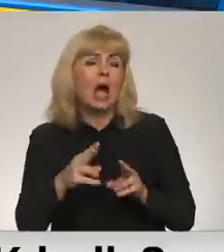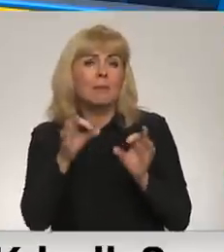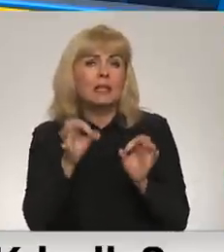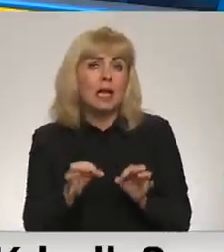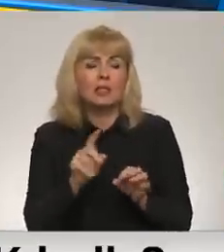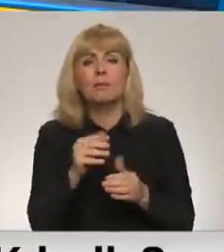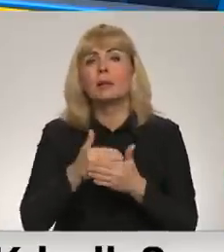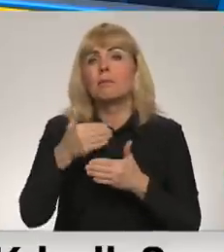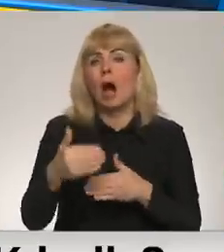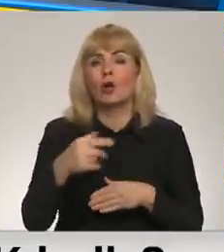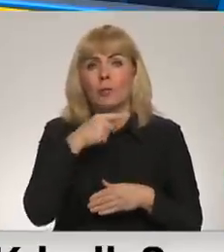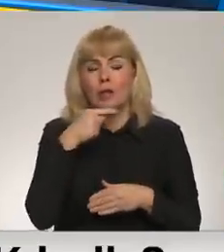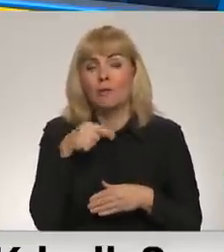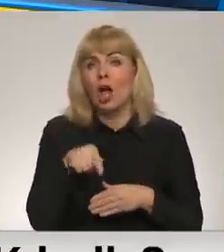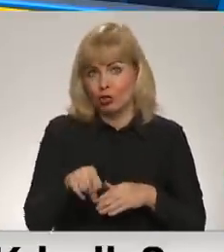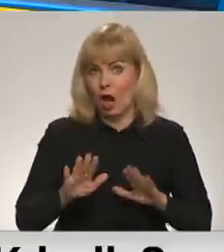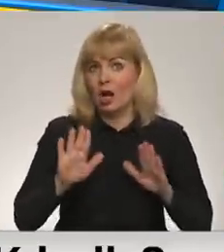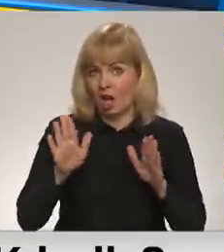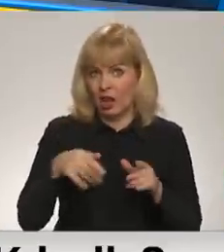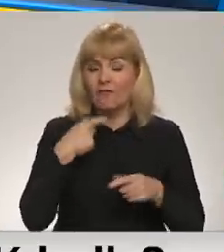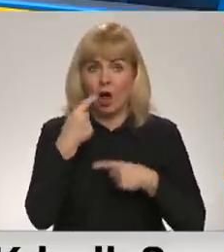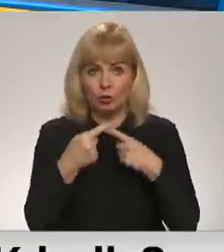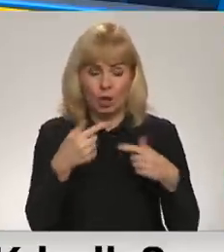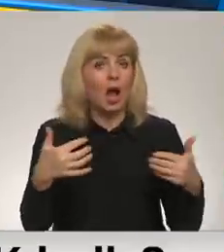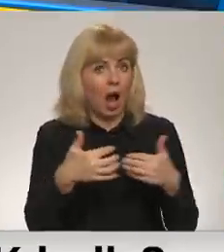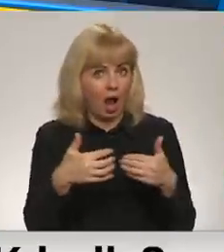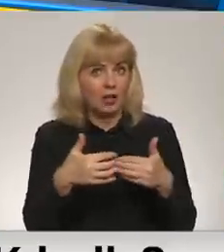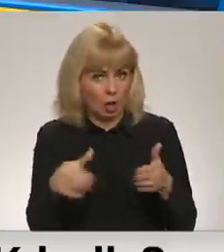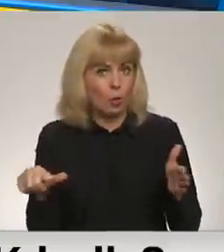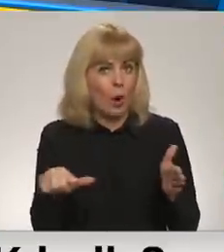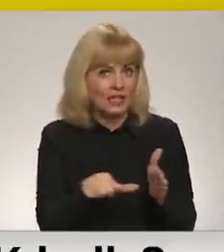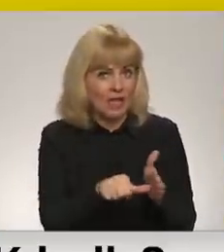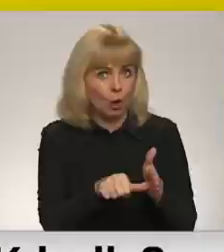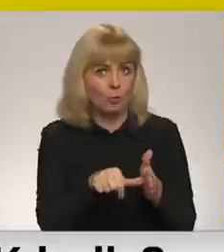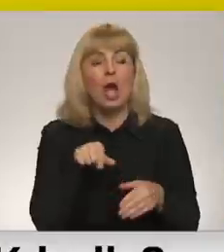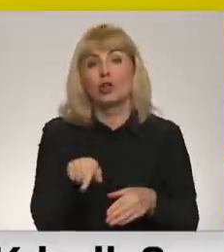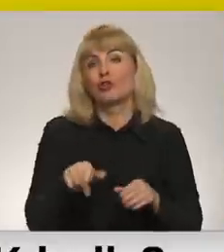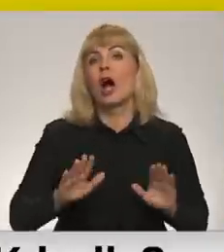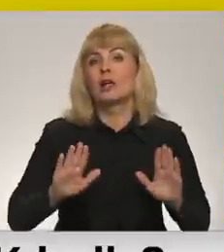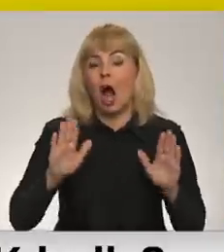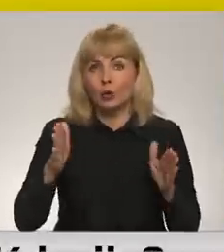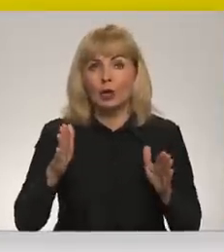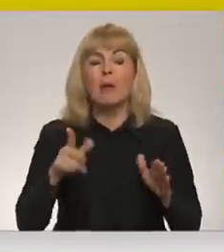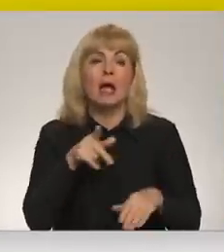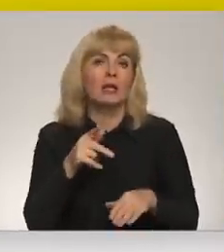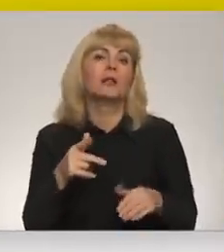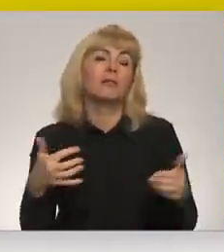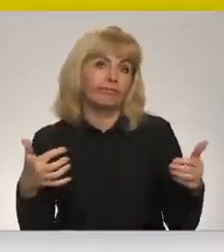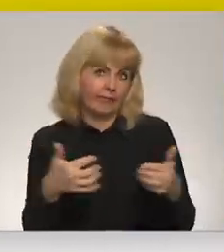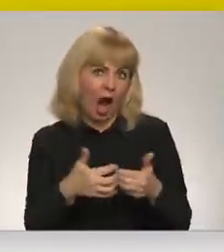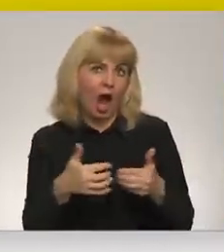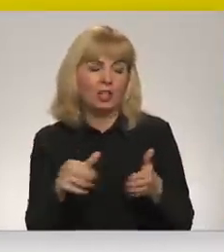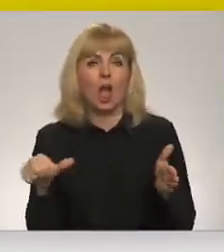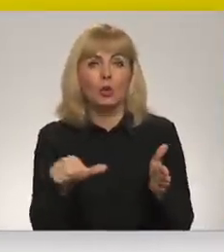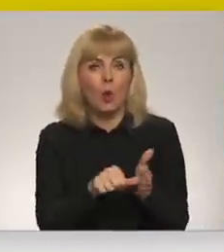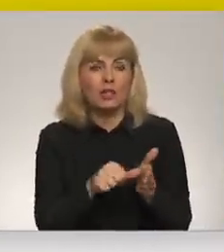šobrīd ir pārkāpus Krieviju vai šajā gadījumā mēs varam runāt par kara noziegumiem? Jā, šajā gadījumā tie ir kara noziegumi, tie ir